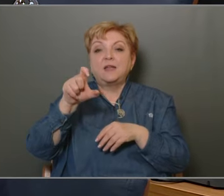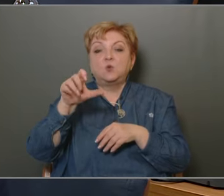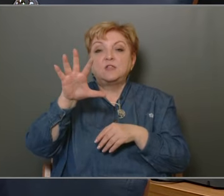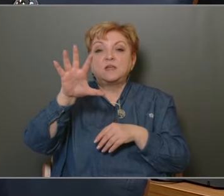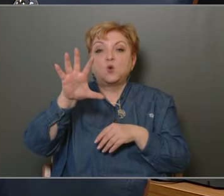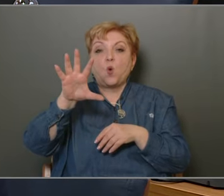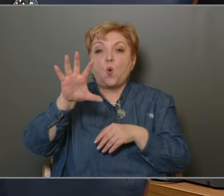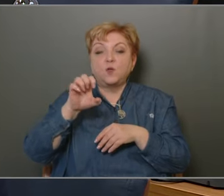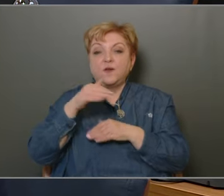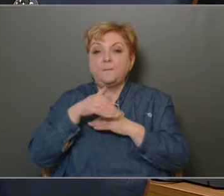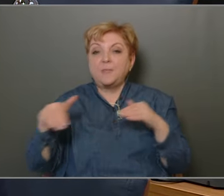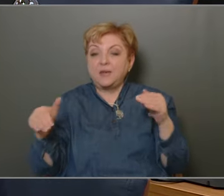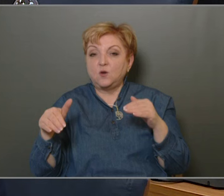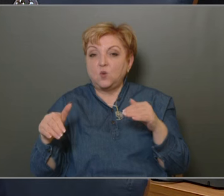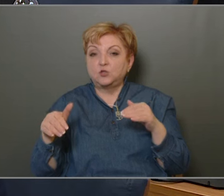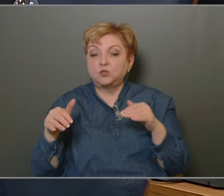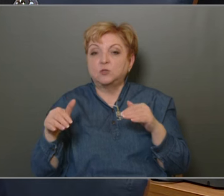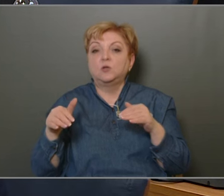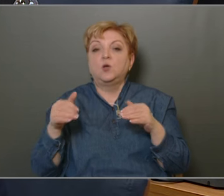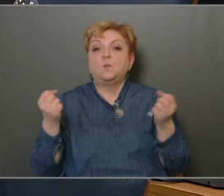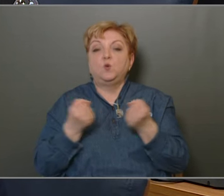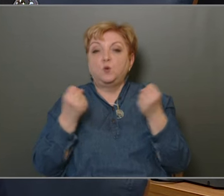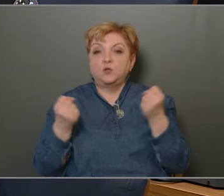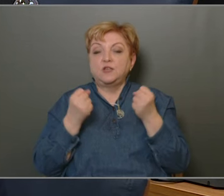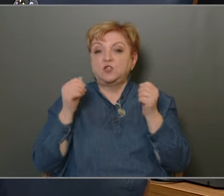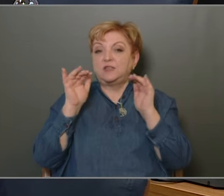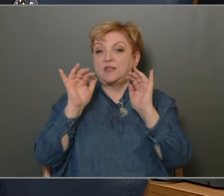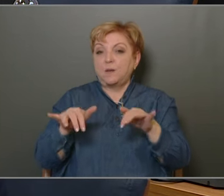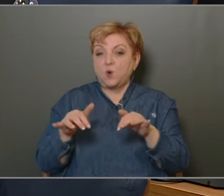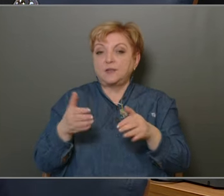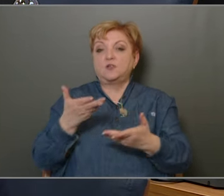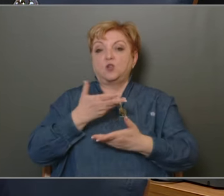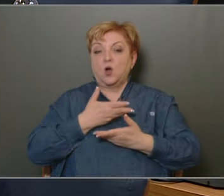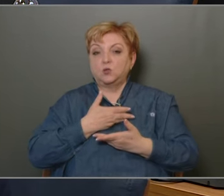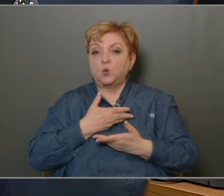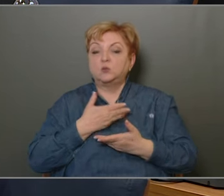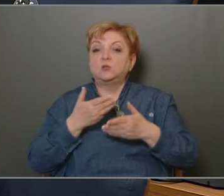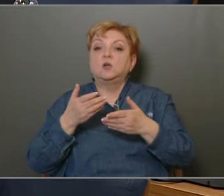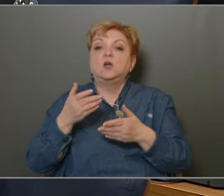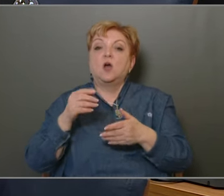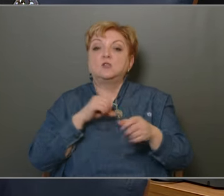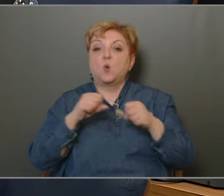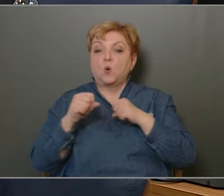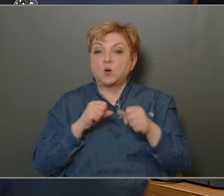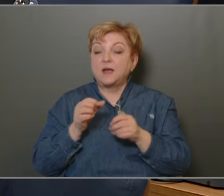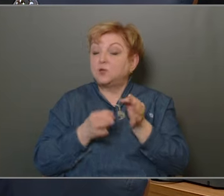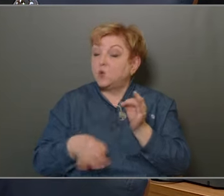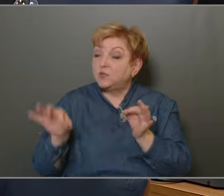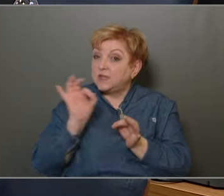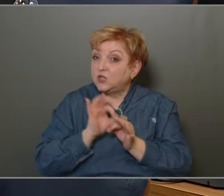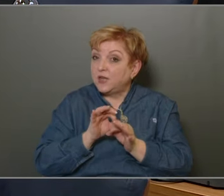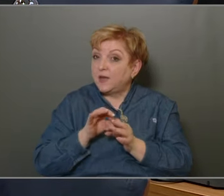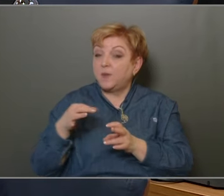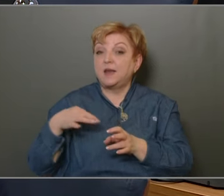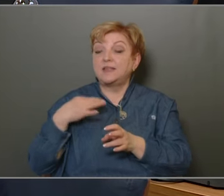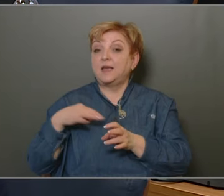millió forintos működési támogatást is adott az önkormányzat. Tehát összességében az EU